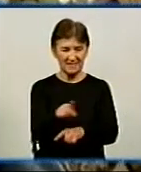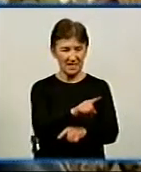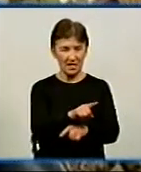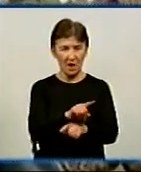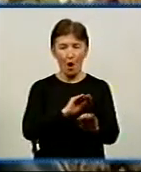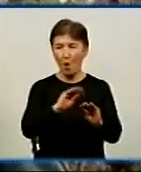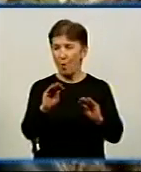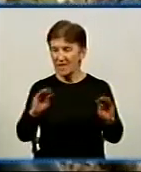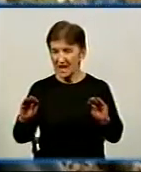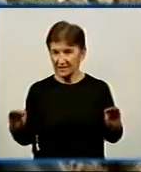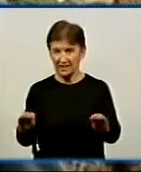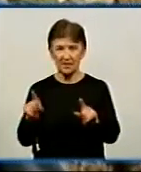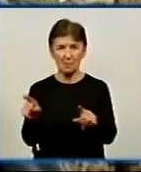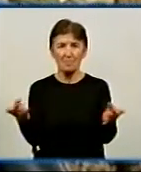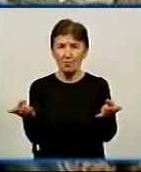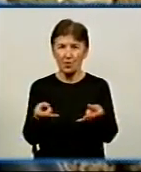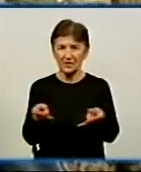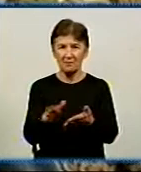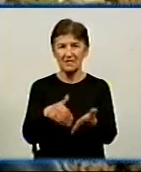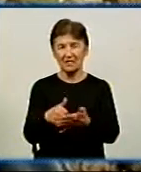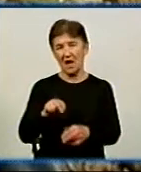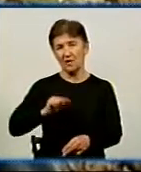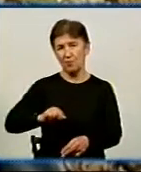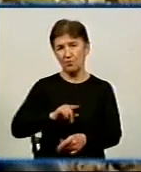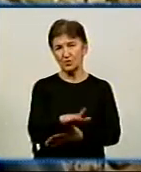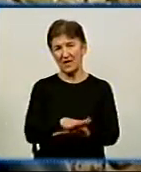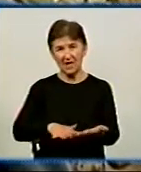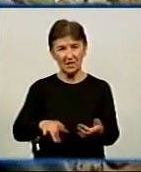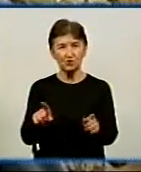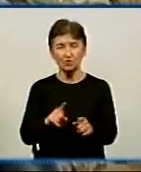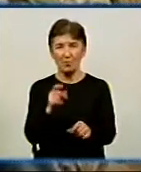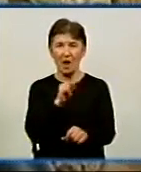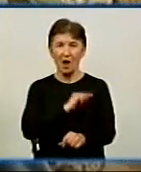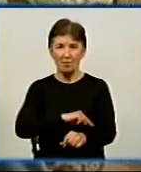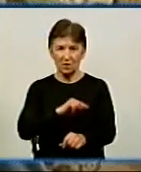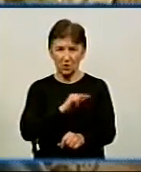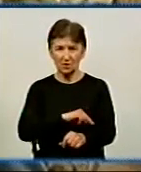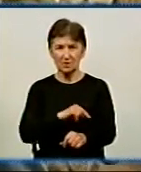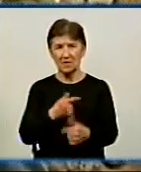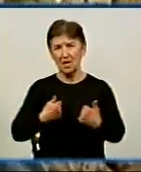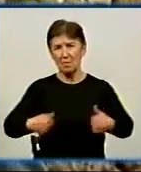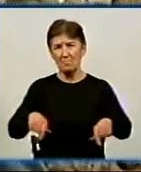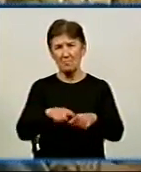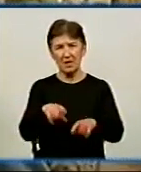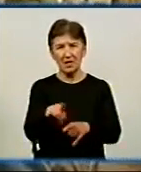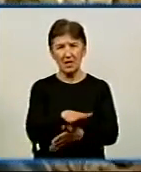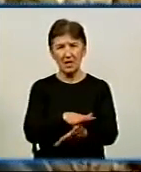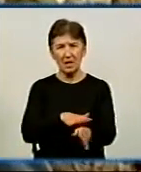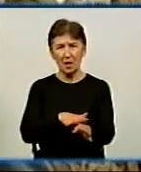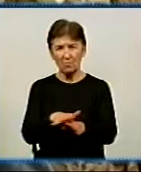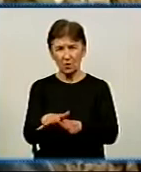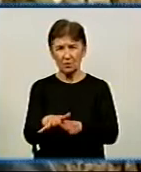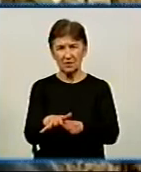їм потрібні для роботи далі, щоб працювати з своїм підопічним. Тобто ми школу проводимо про методики